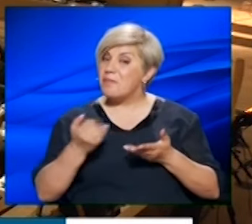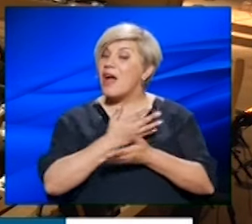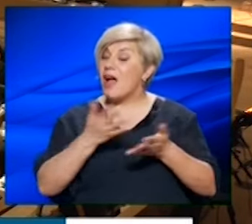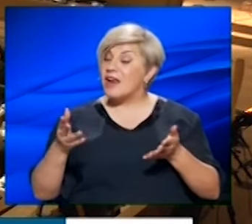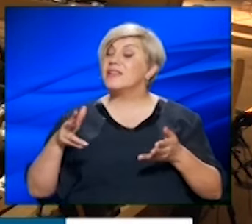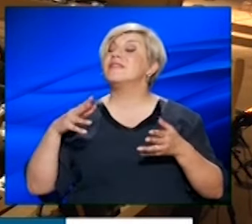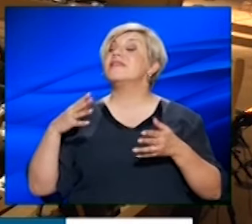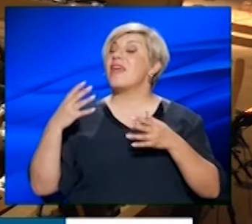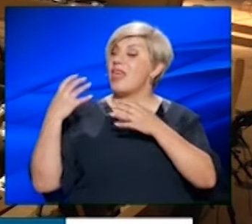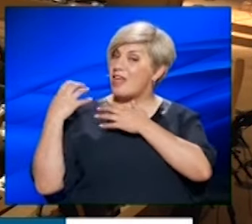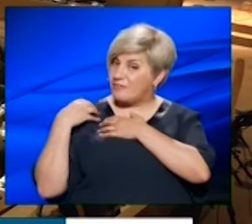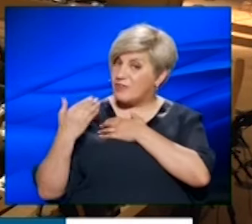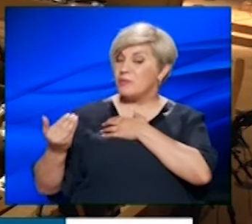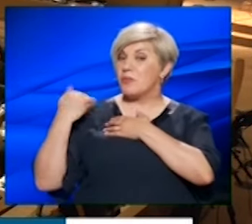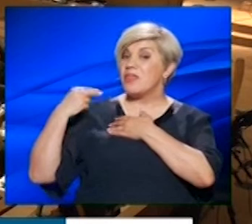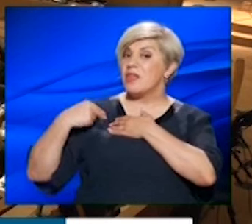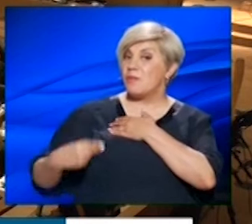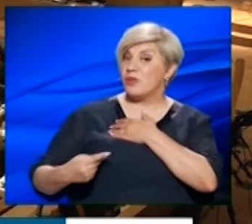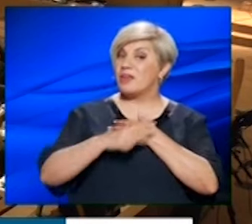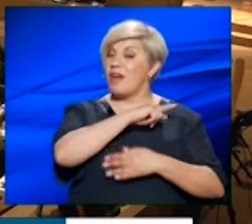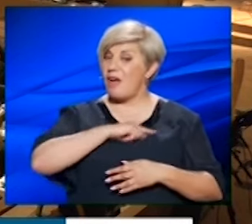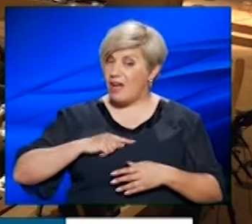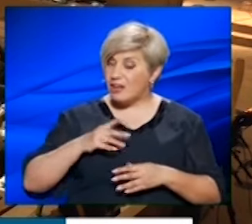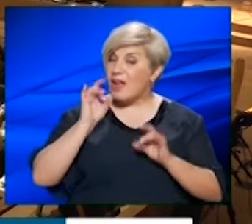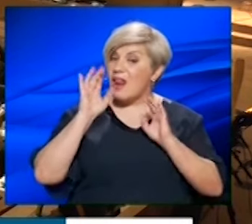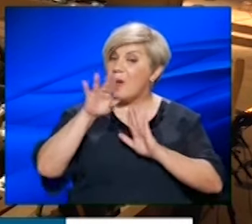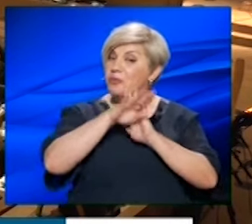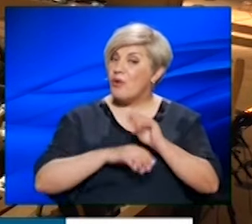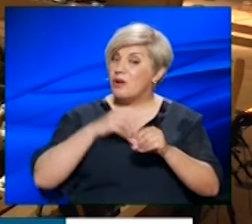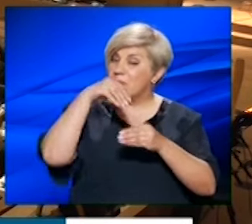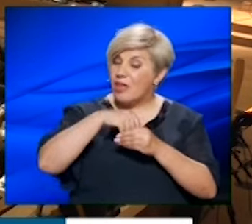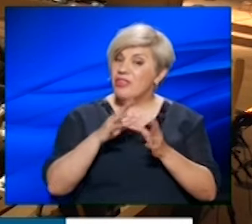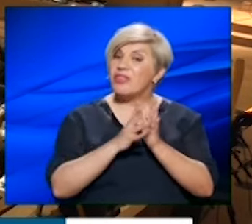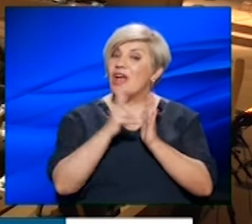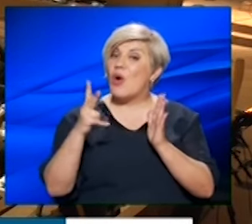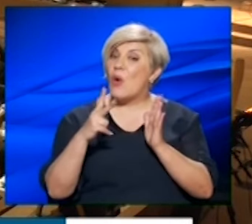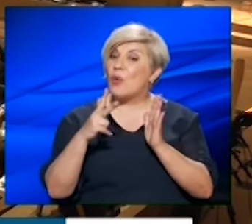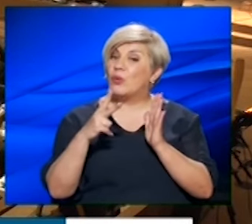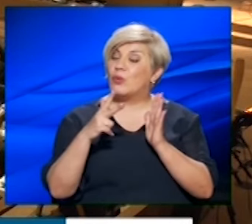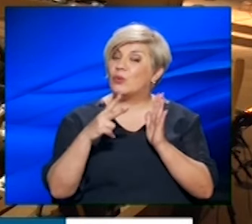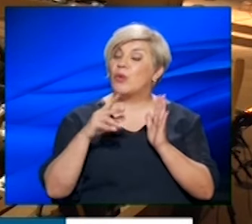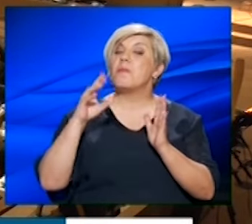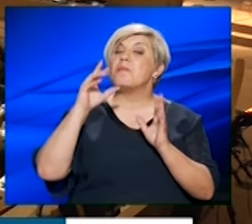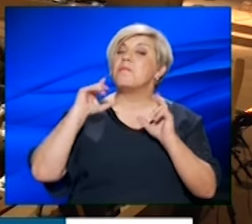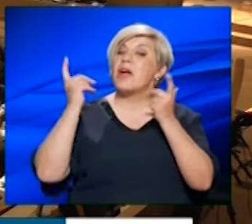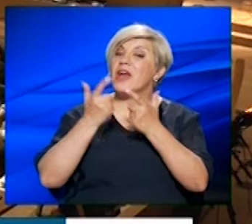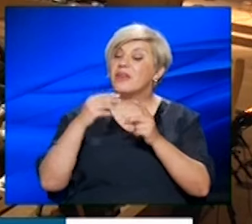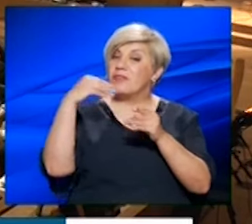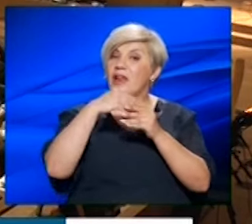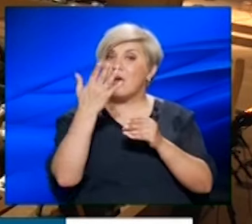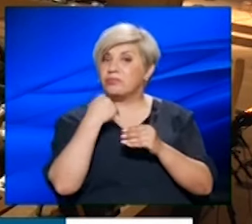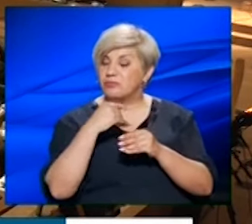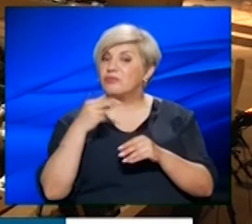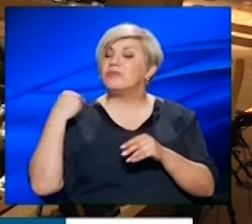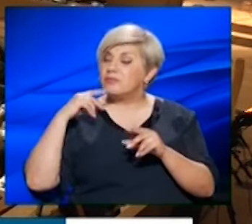ευθύνες η προηγούμενη Δημοτική Αρχή που δεν έβαλε σε κανένα πρόγραμμα σε αυτά τα 18 που είπατε στην Περιφέρεια ούτε ένα σχολείο του Δήμου,